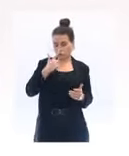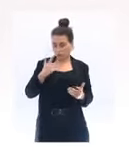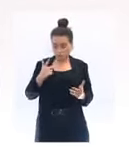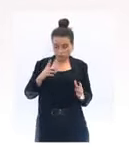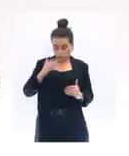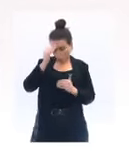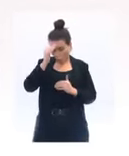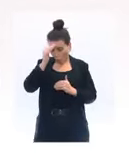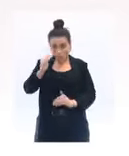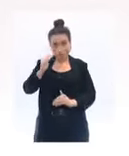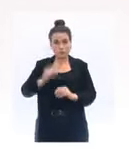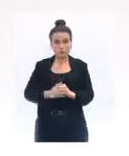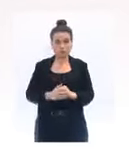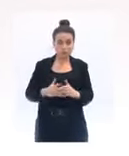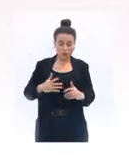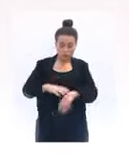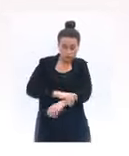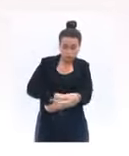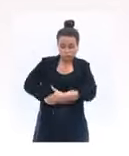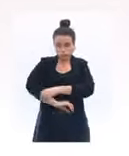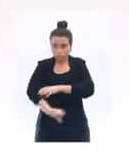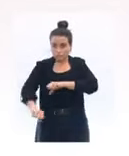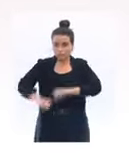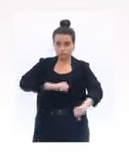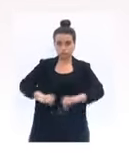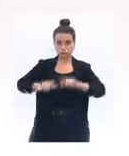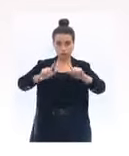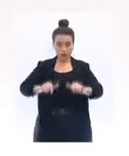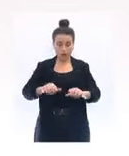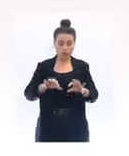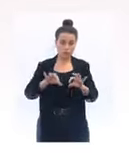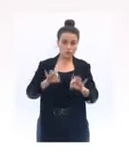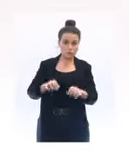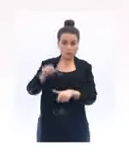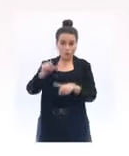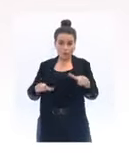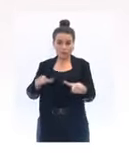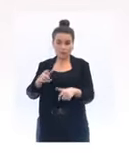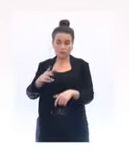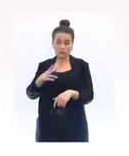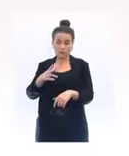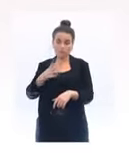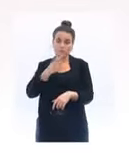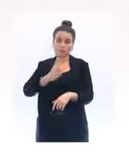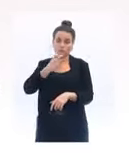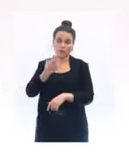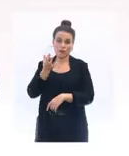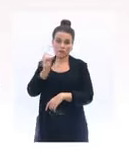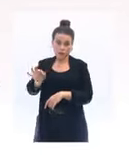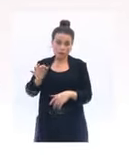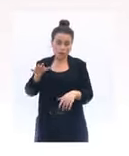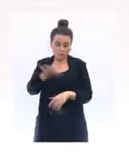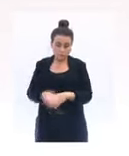Je vous invite simplement, et nos concitoyens le voient bien, à regarder, parce que je ne porterai pas d